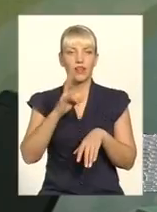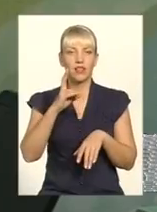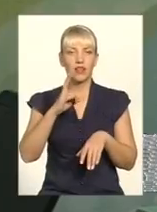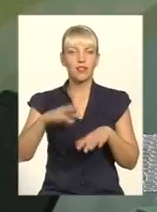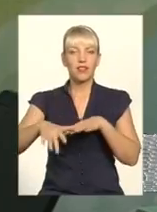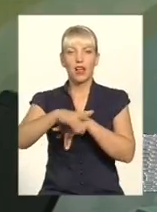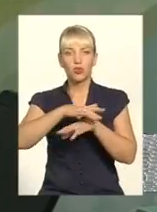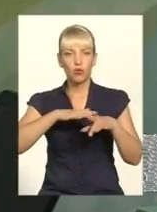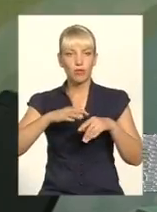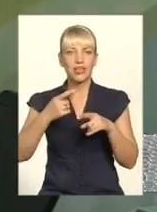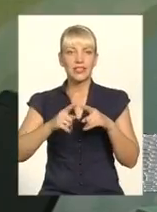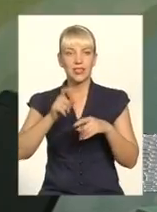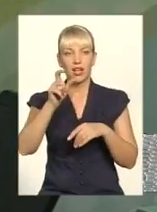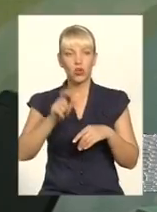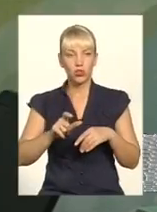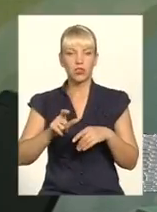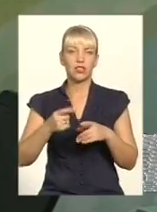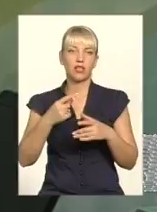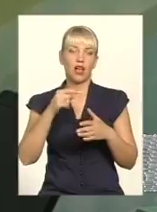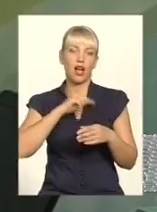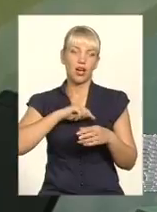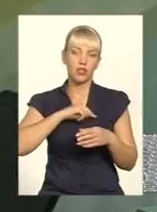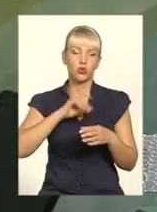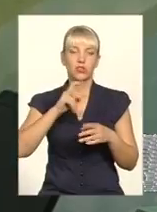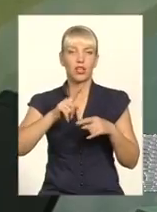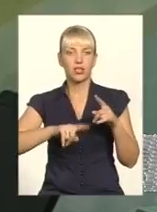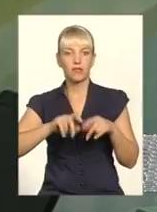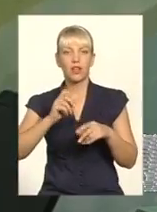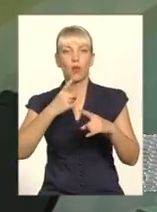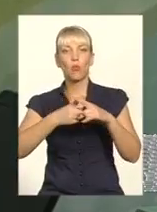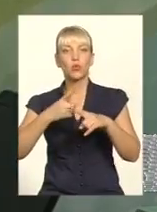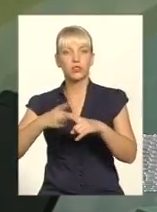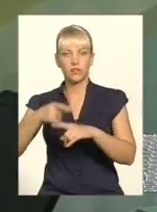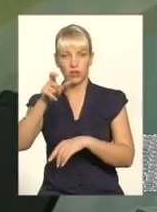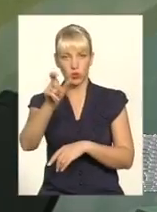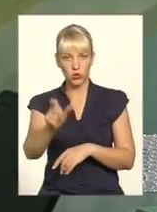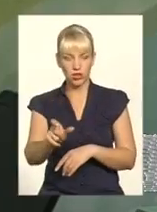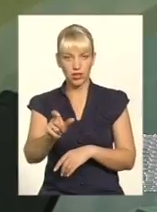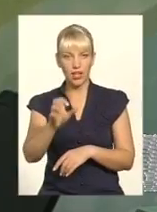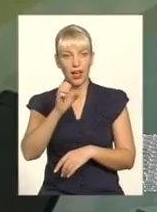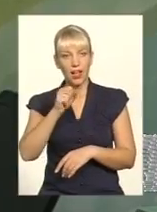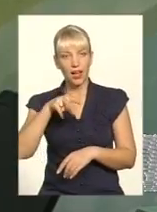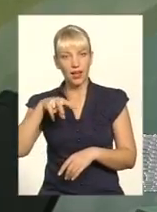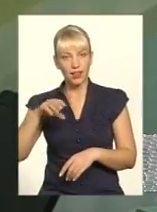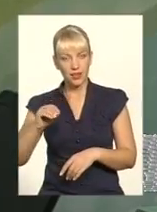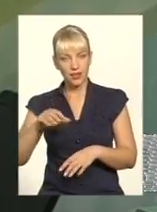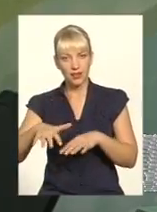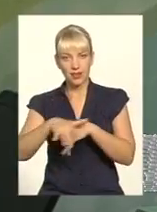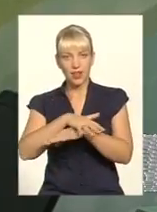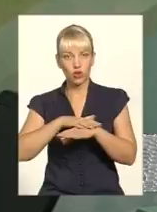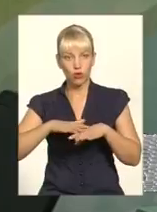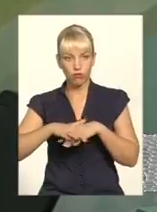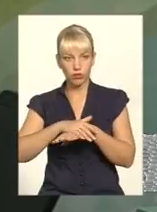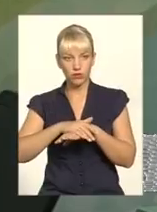ви вже сказали, характеризується рідними, близькими, знайомими, друзями, з позитивної сторони. Но натовп, то